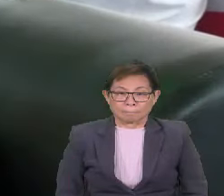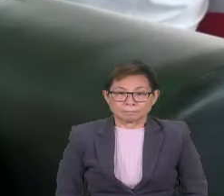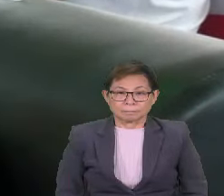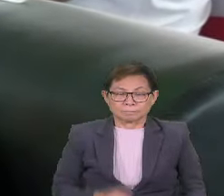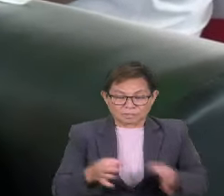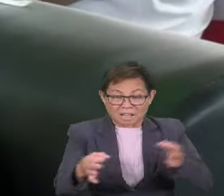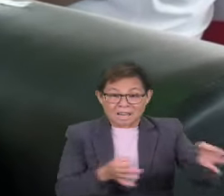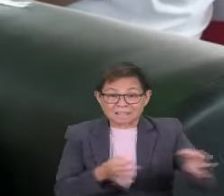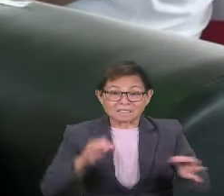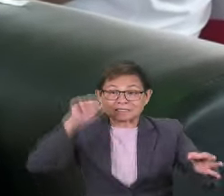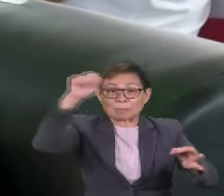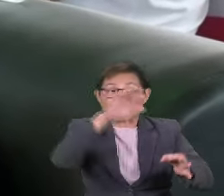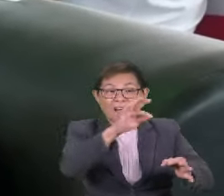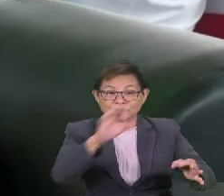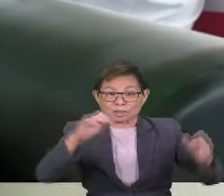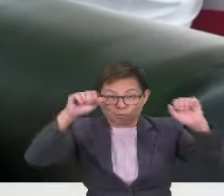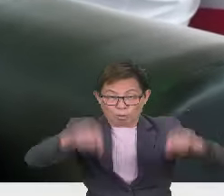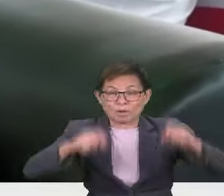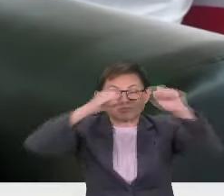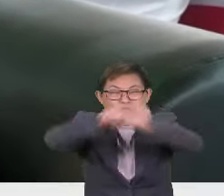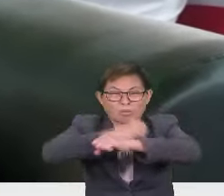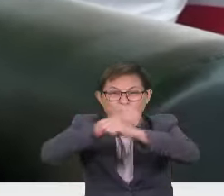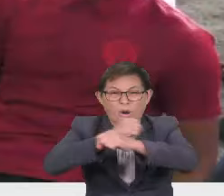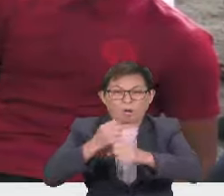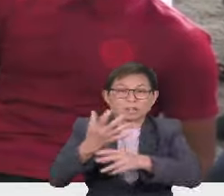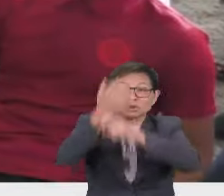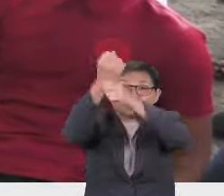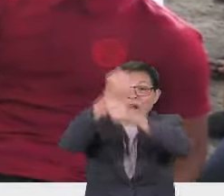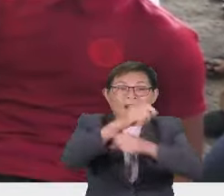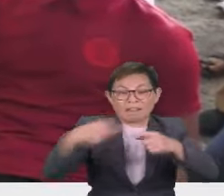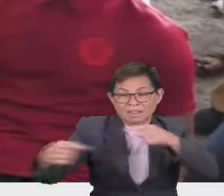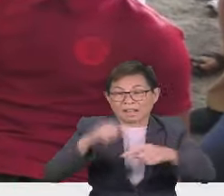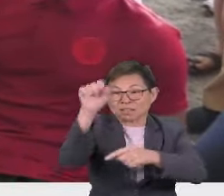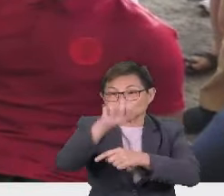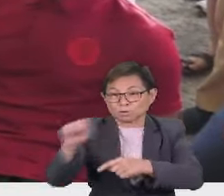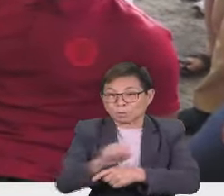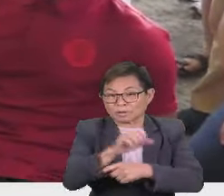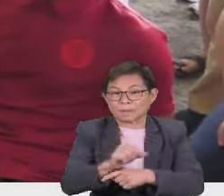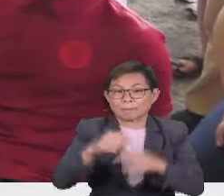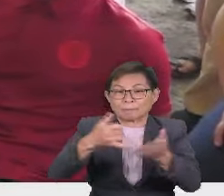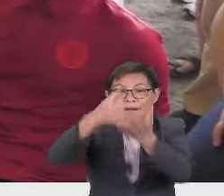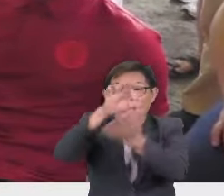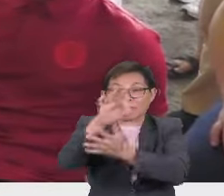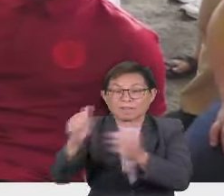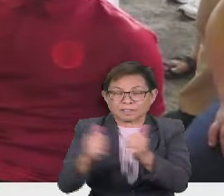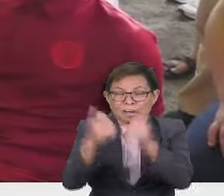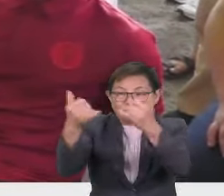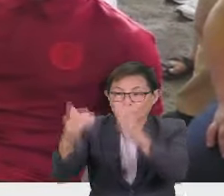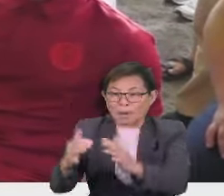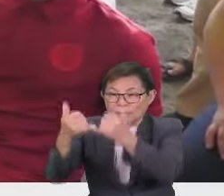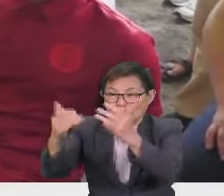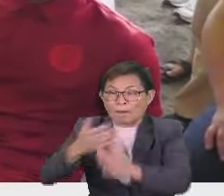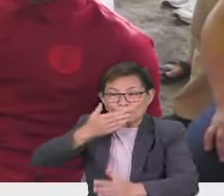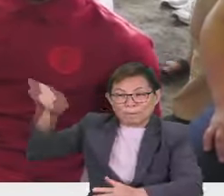Jelas beliau, Sabah FC mampu mencabar kejuaraan Liga Super dan Piala FA tahun ini dengan barisan pemain yang